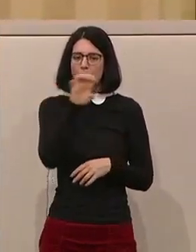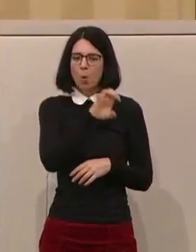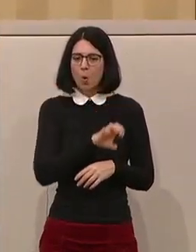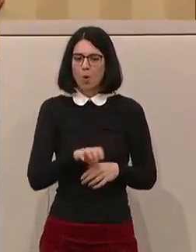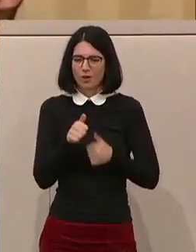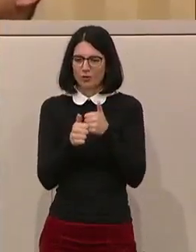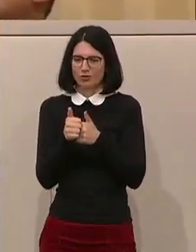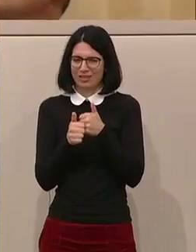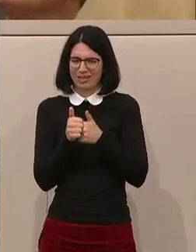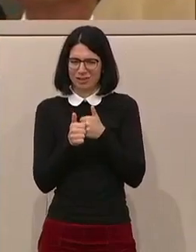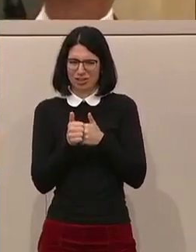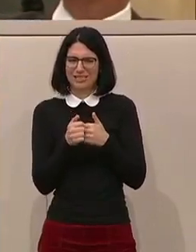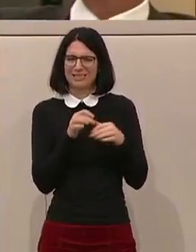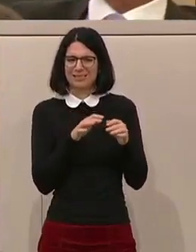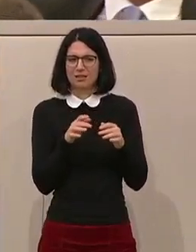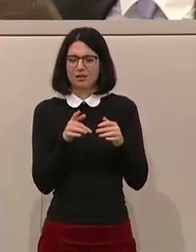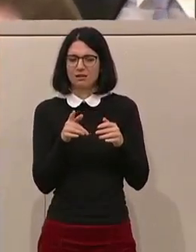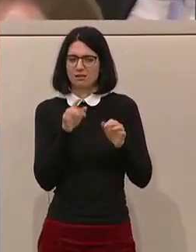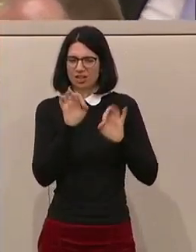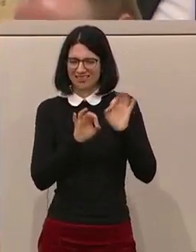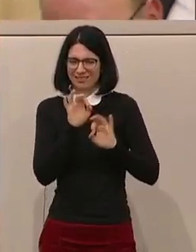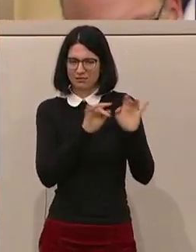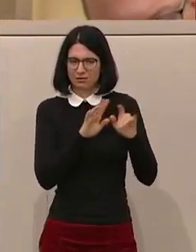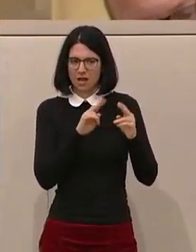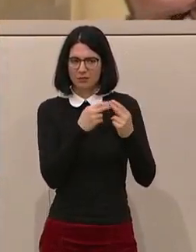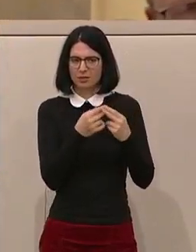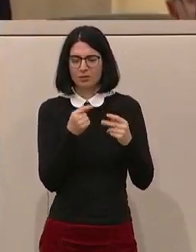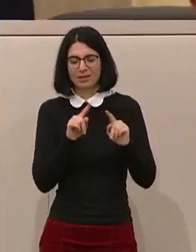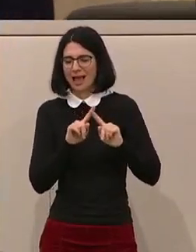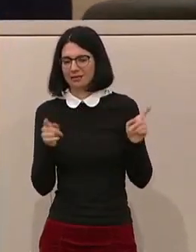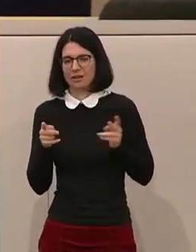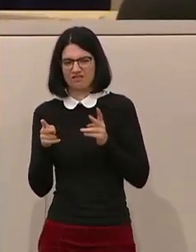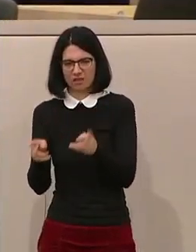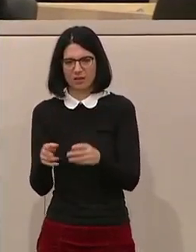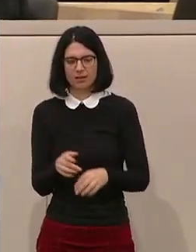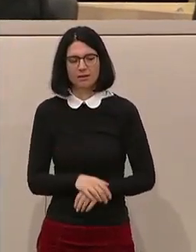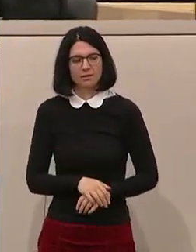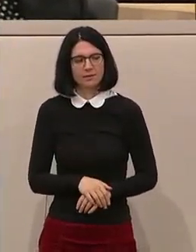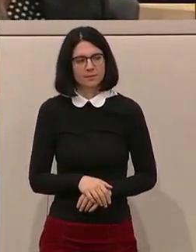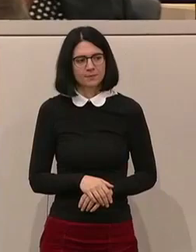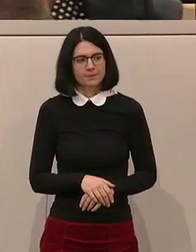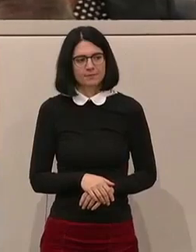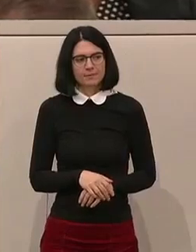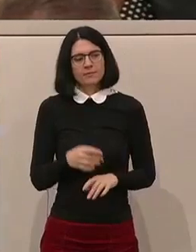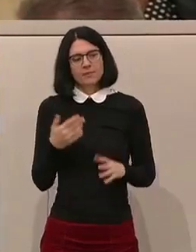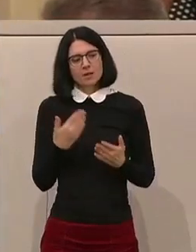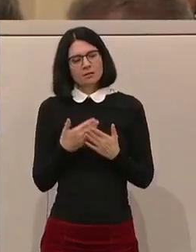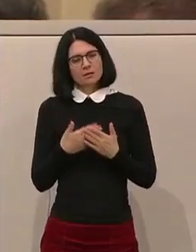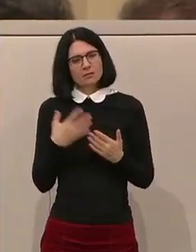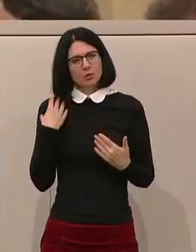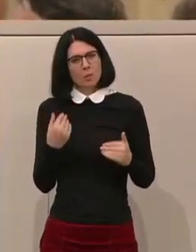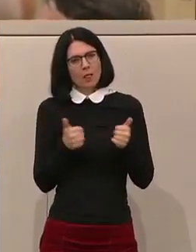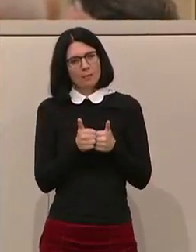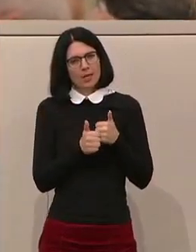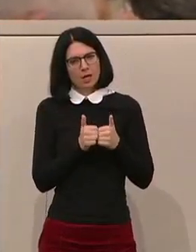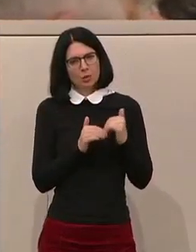-Statistik an. Also wählen wir hier einen anderen Zugang. Deshalb werden wir, ich habe es gesagt, die Berechnungsgrundlage